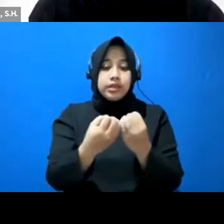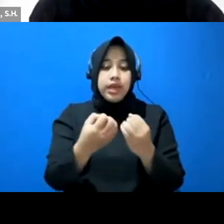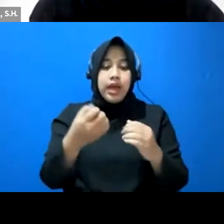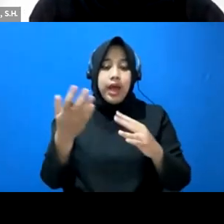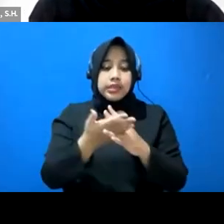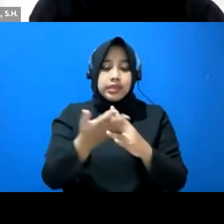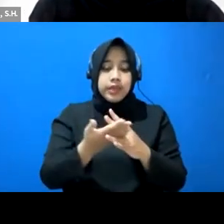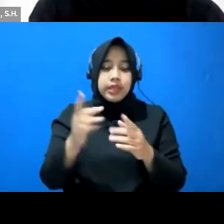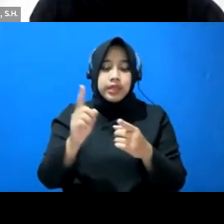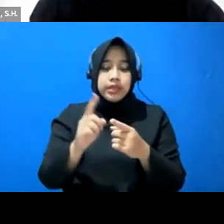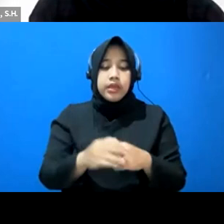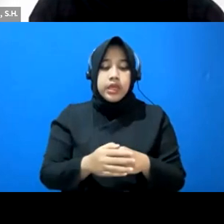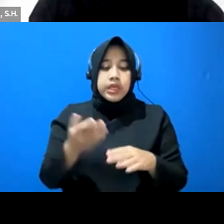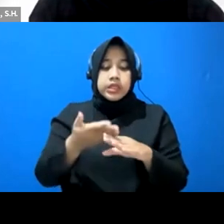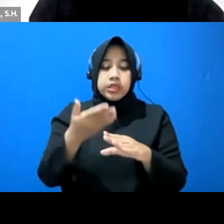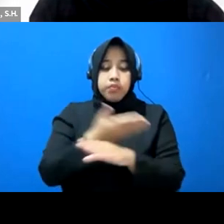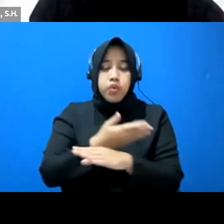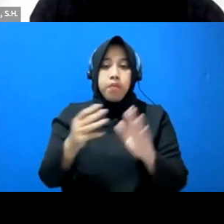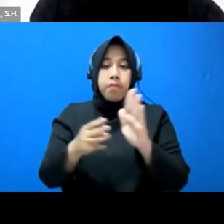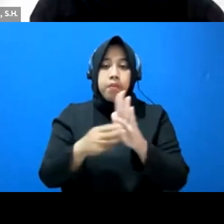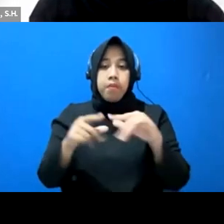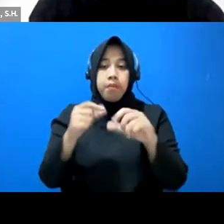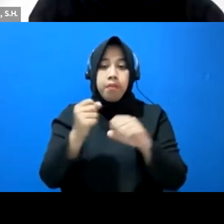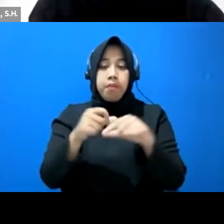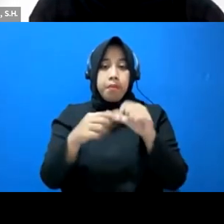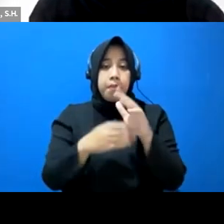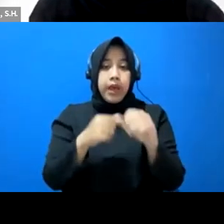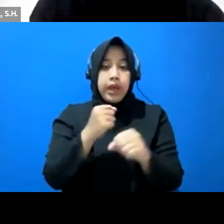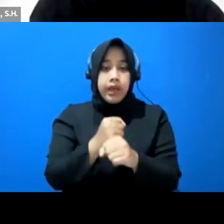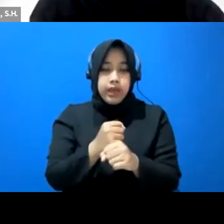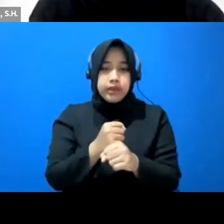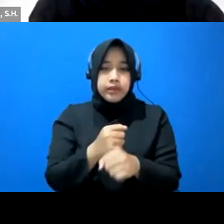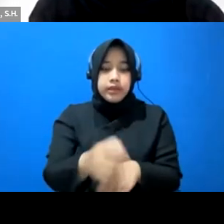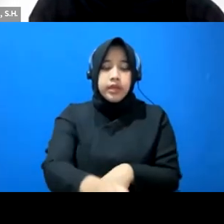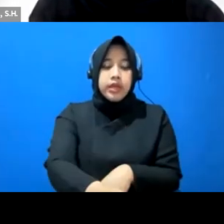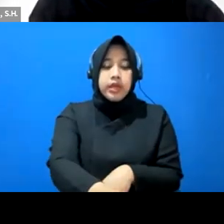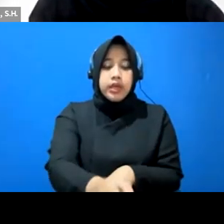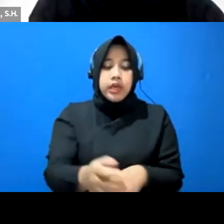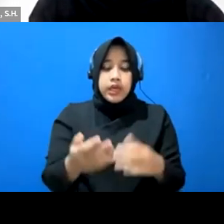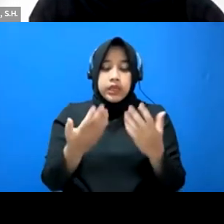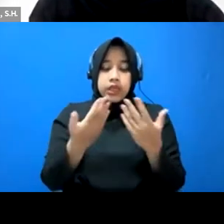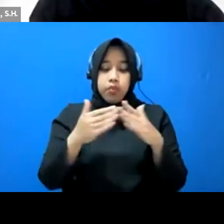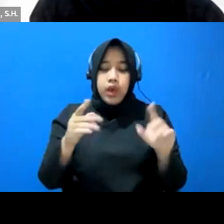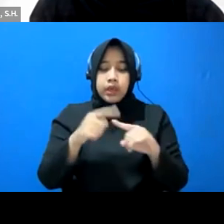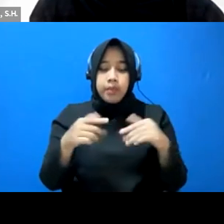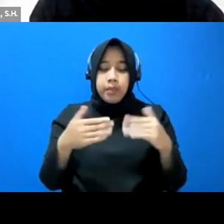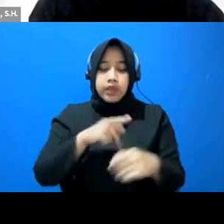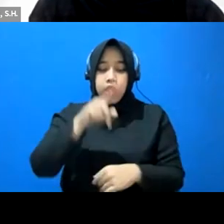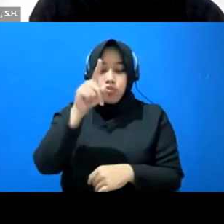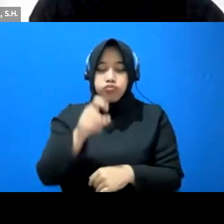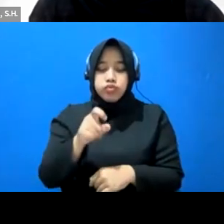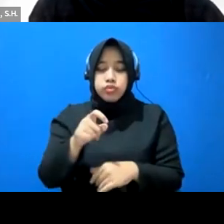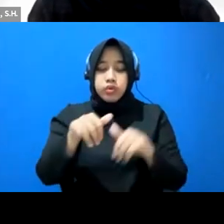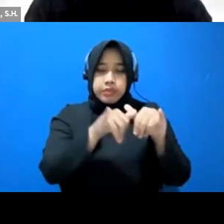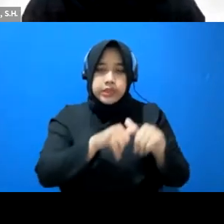sehingga sebelum sampai pemagangan kita sebenarnya juga memang prosesnya terbuka tapi kita butuh sama-sama